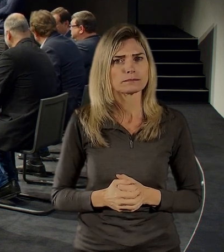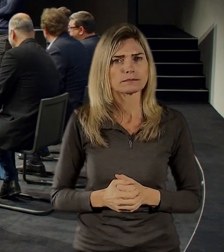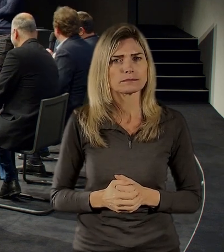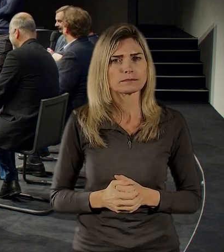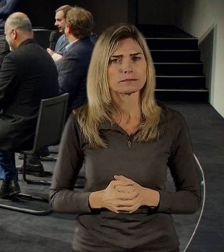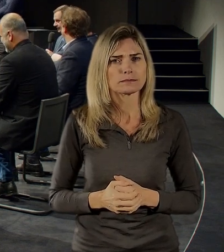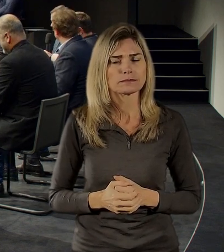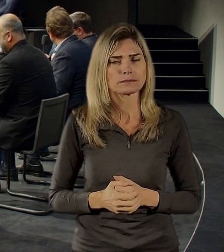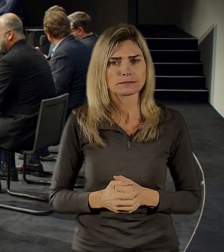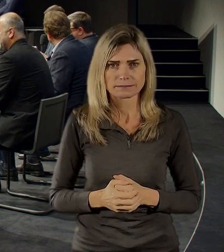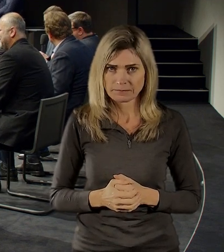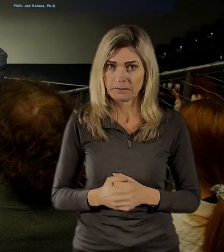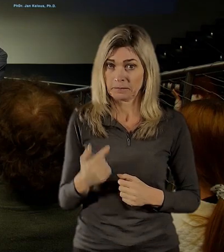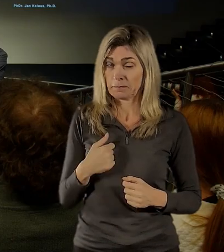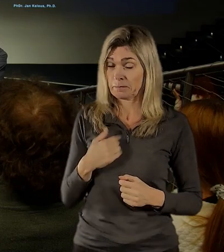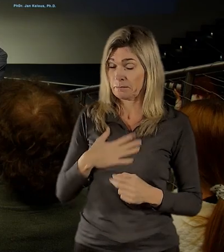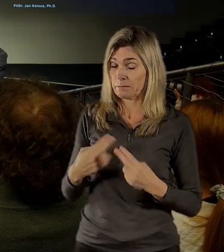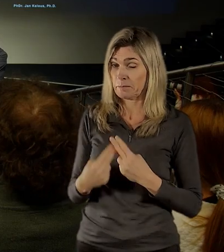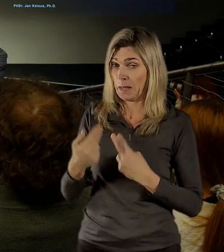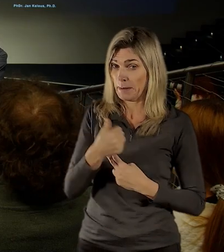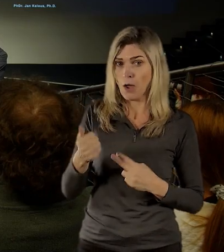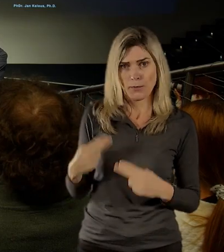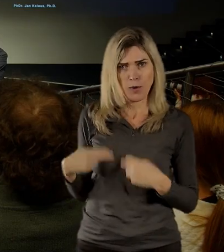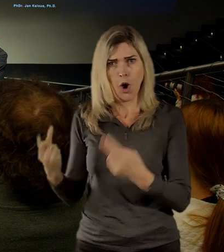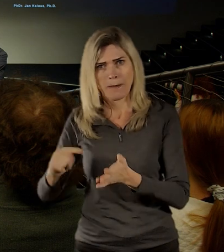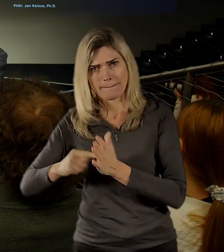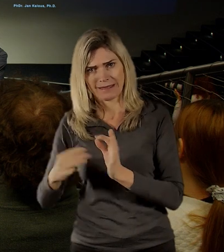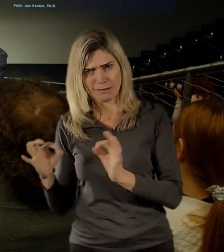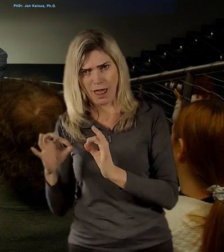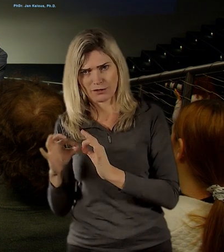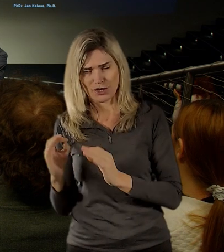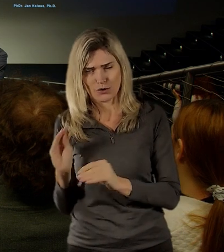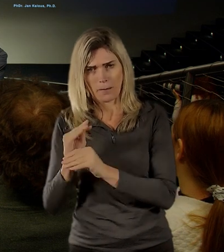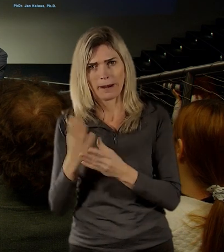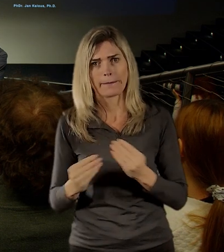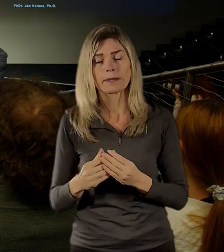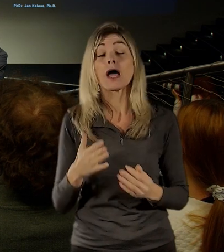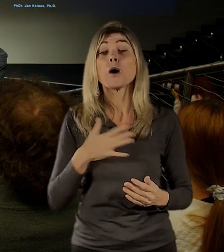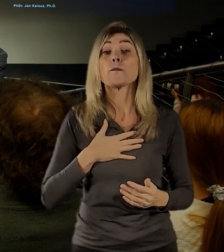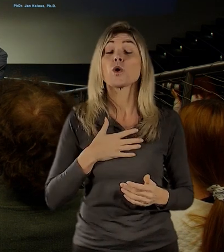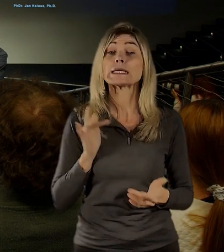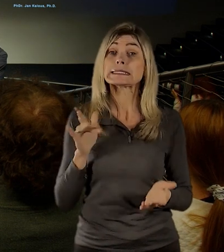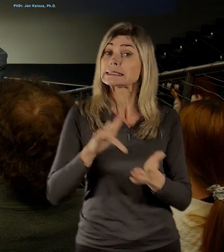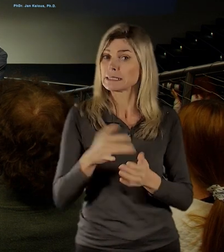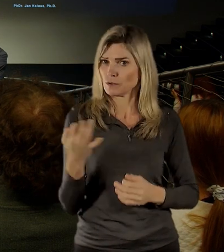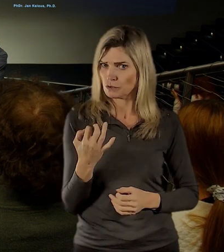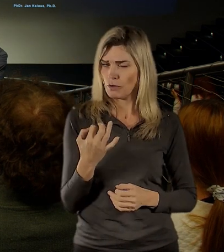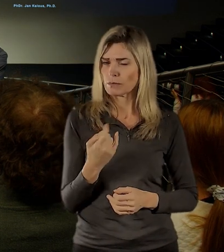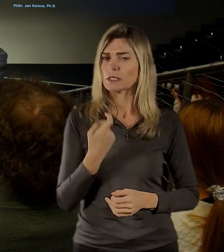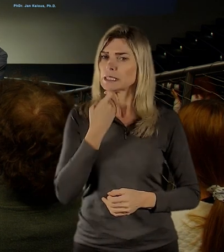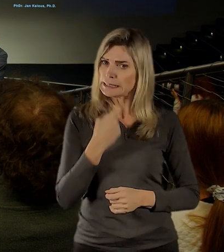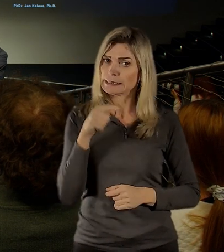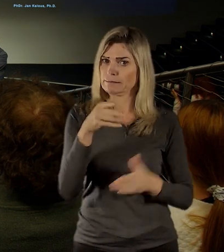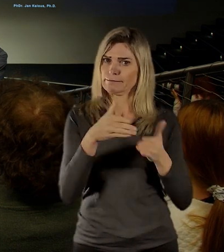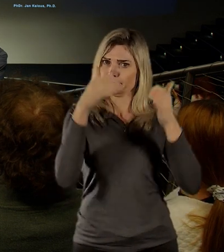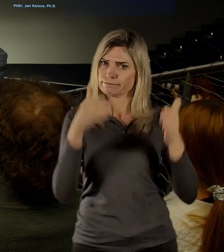Tak já asi začnu, když tak mě doplní Petr Blažek. ambicí je, aby to bylo skutečně místo